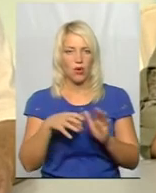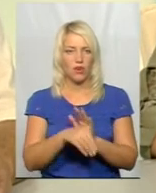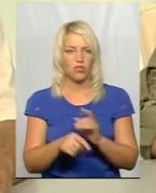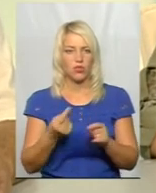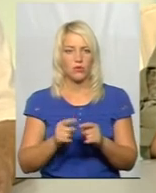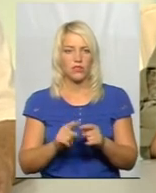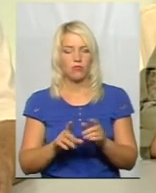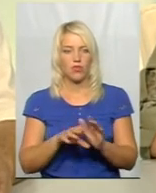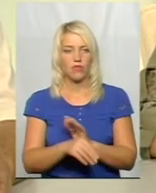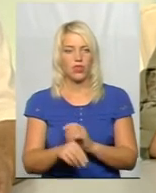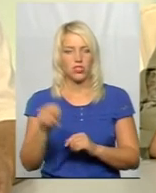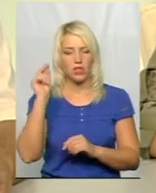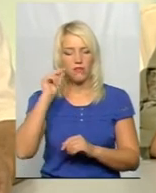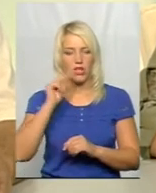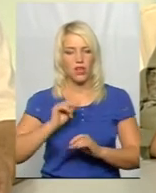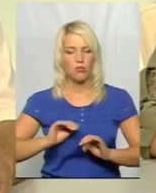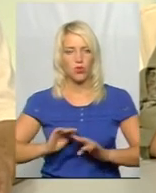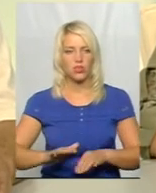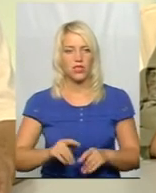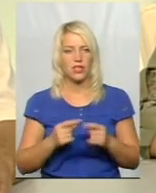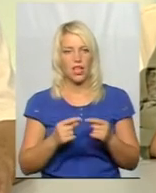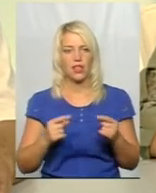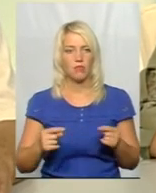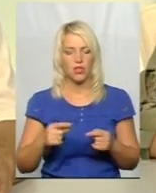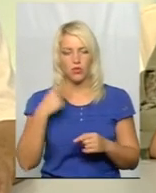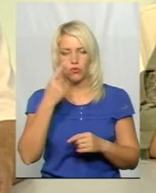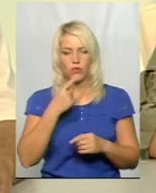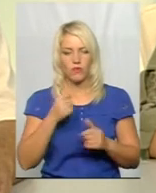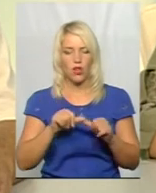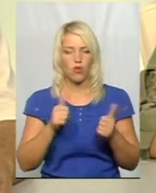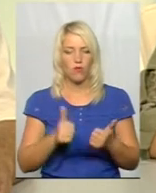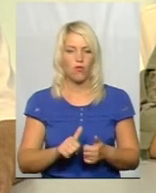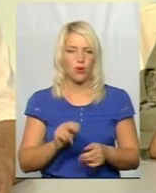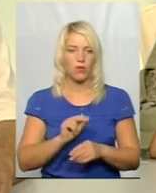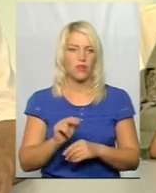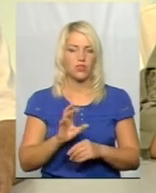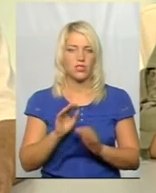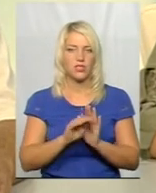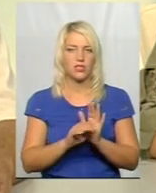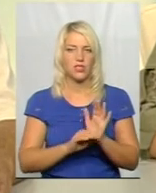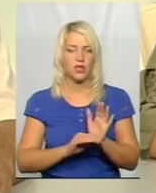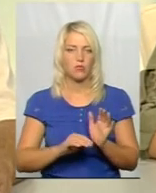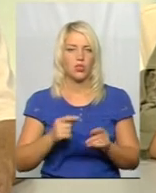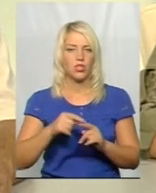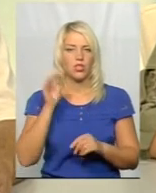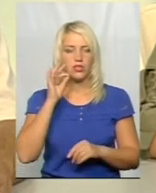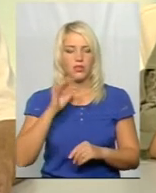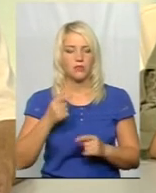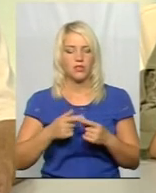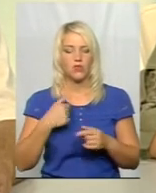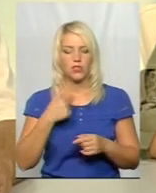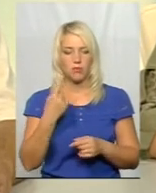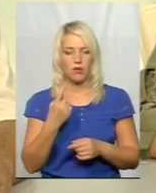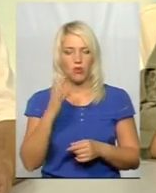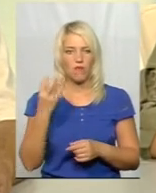це впровадження в навчальний процес елементів дуальної форми навчання за системою німців. У нас цього року, з 1 вересня, 17